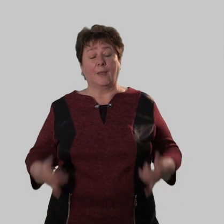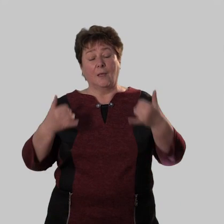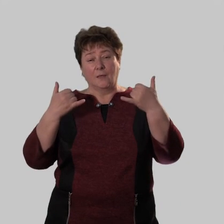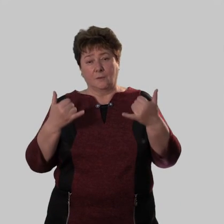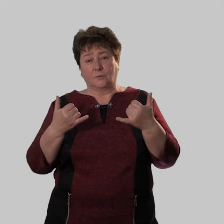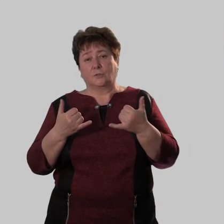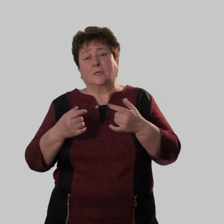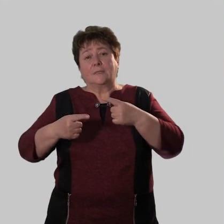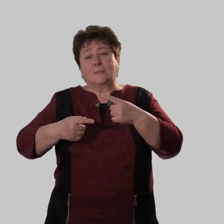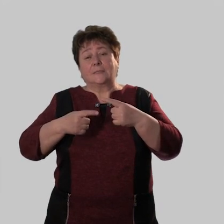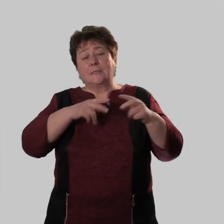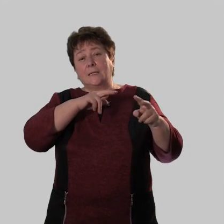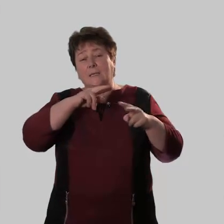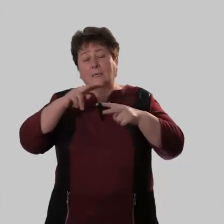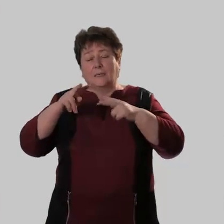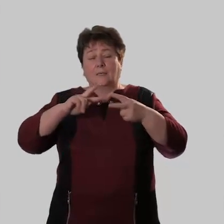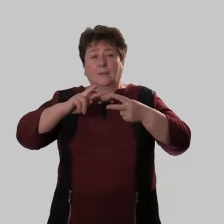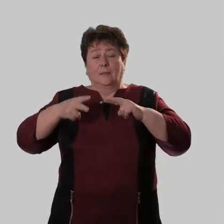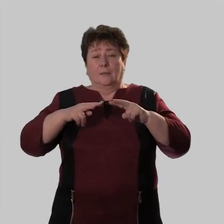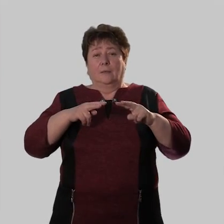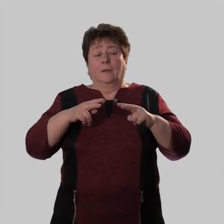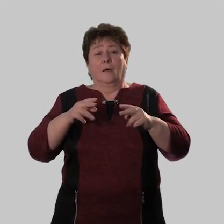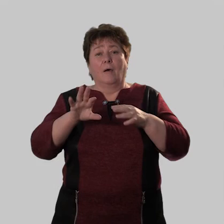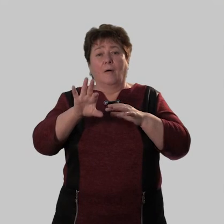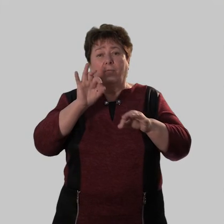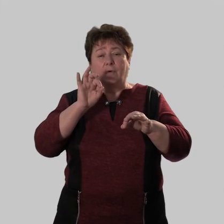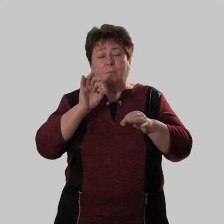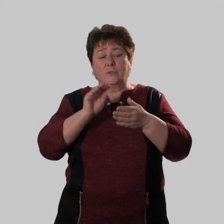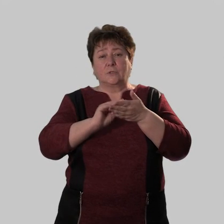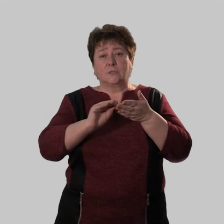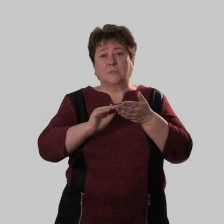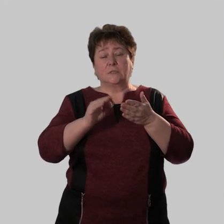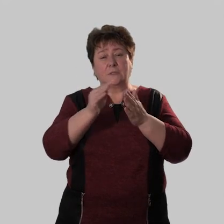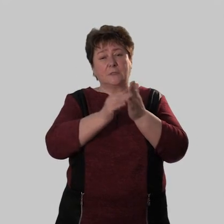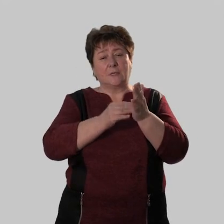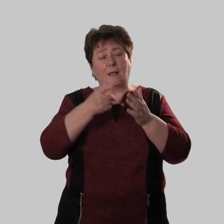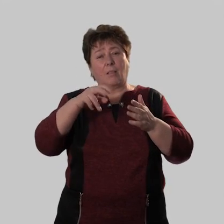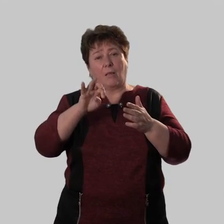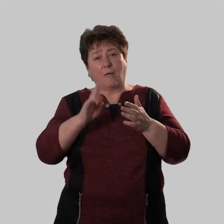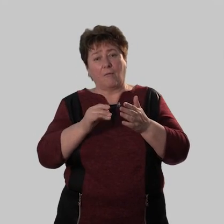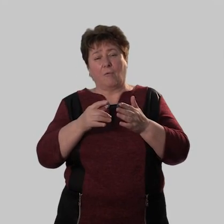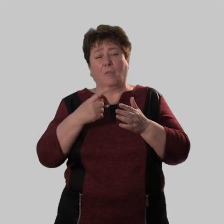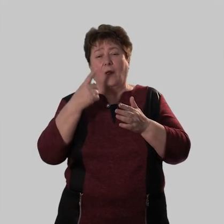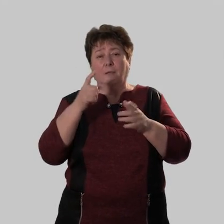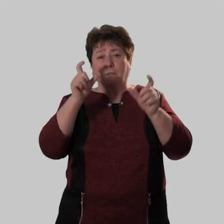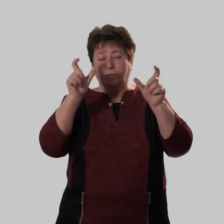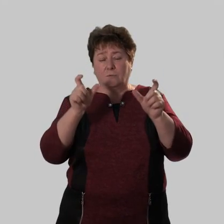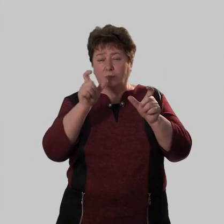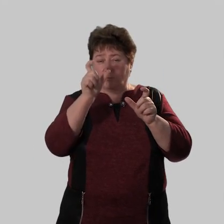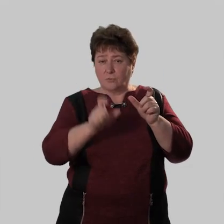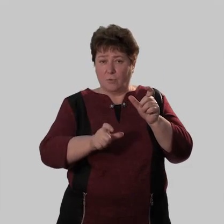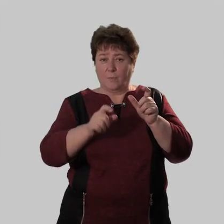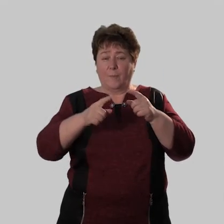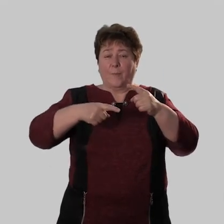А теперь, следуя рассмотренной схеме, выпишите из текста глаголы. В один